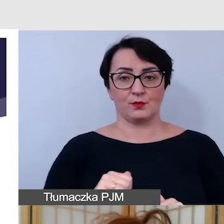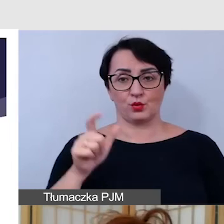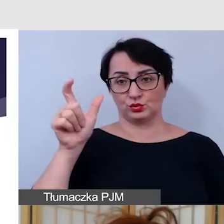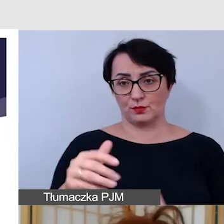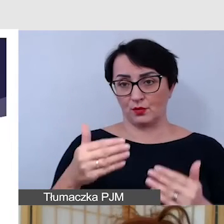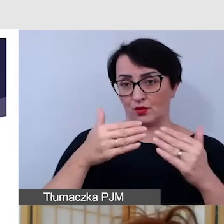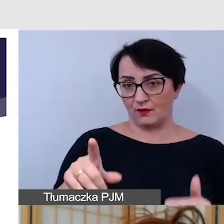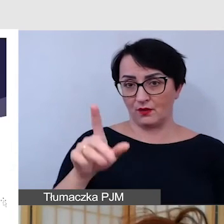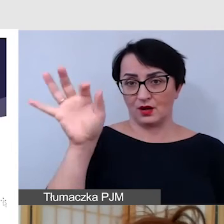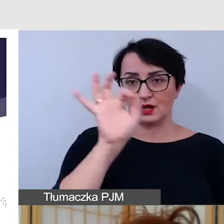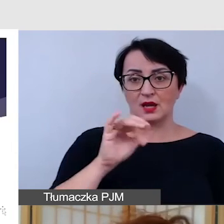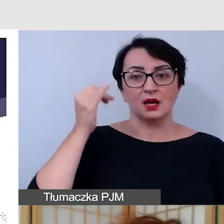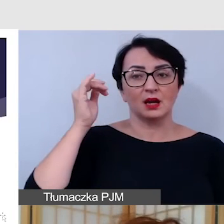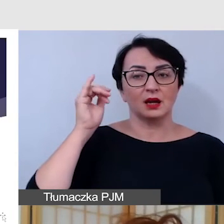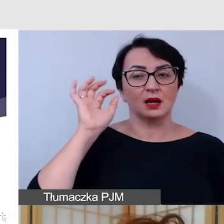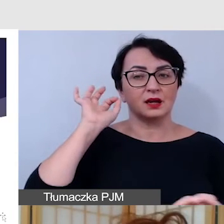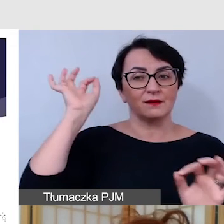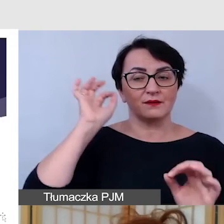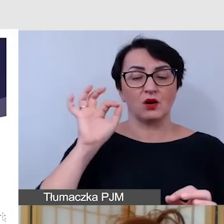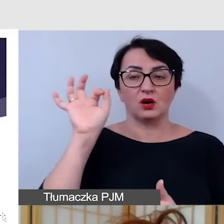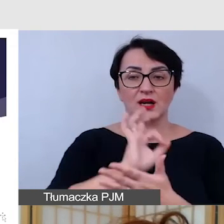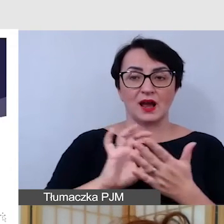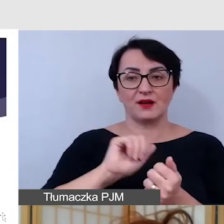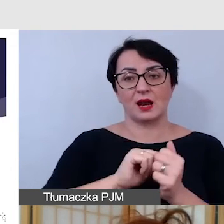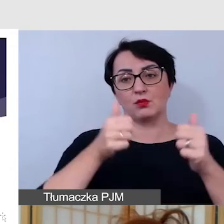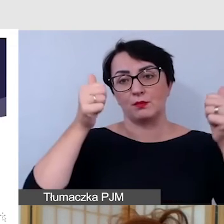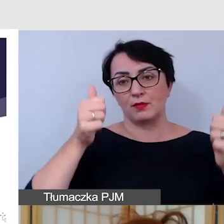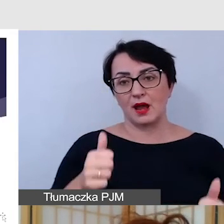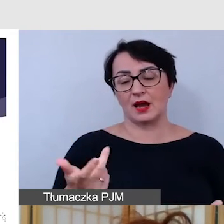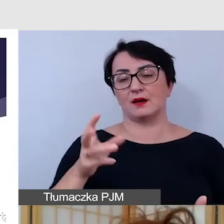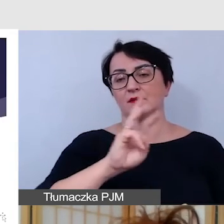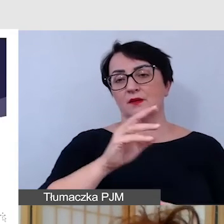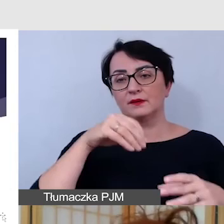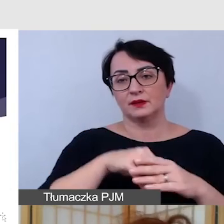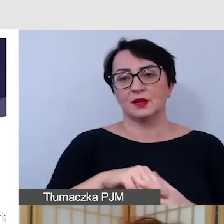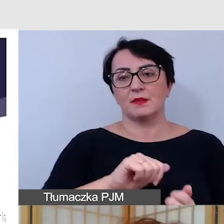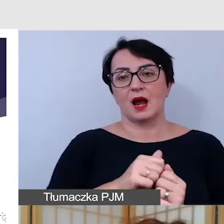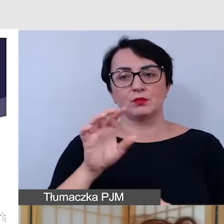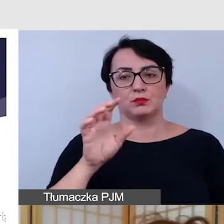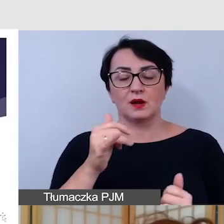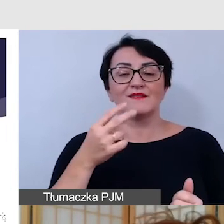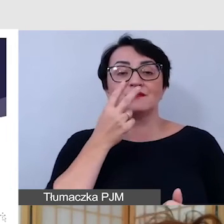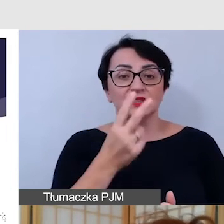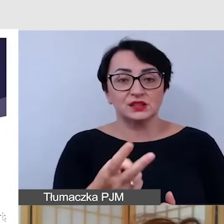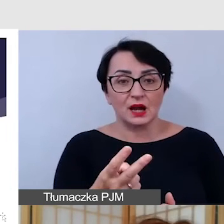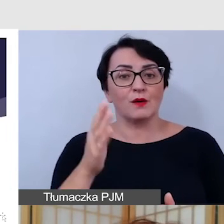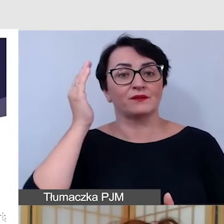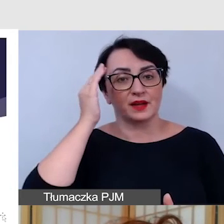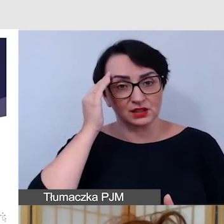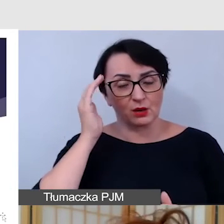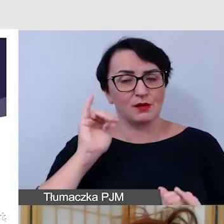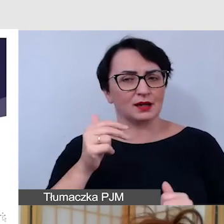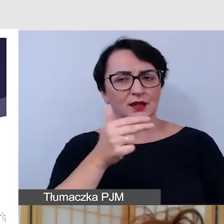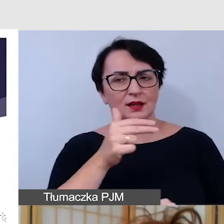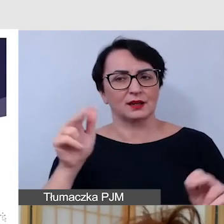takiej infografiki czy plakatu gdzieś na stronie internetowej w przeglądarce wiedziała, jaki jest tytuł,